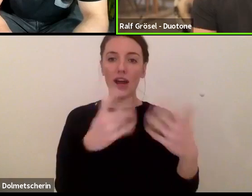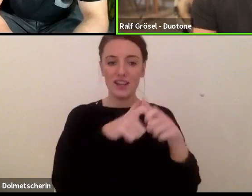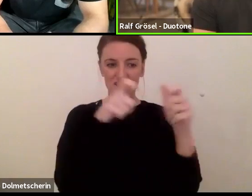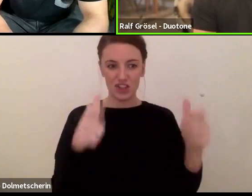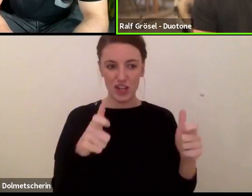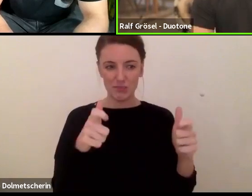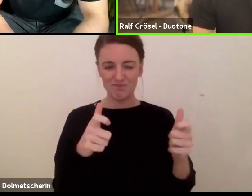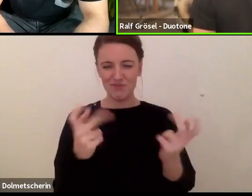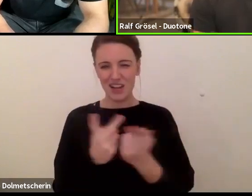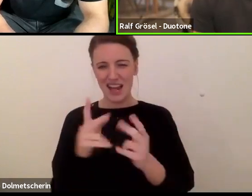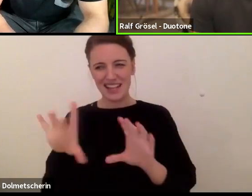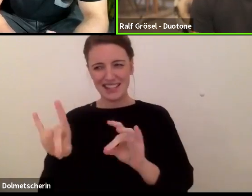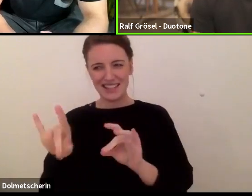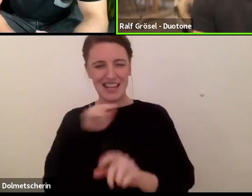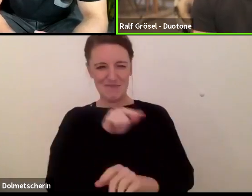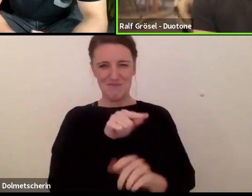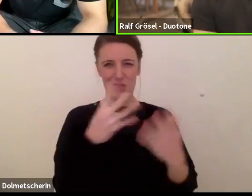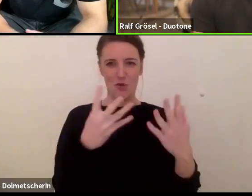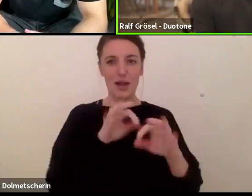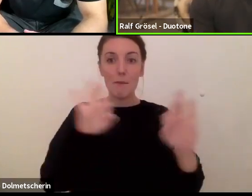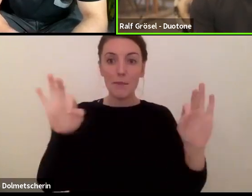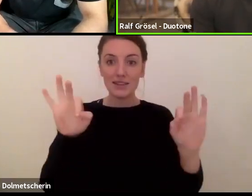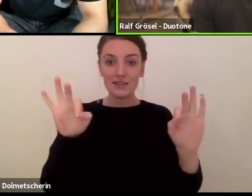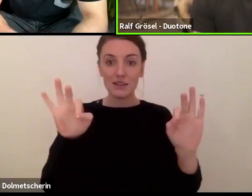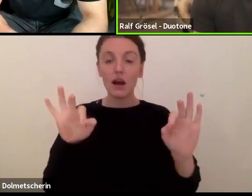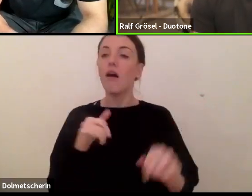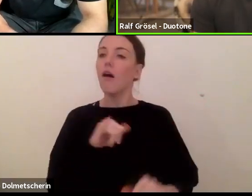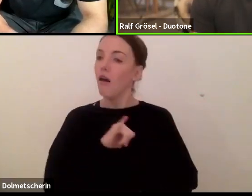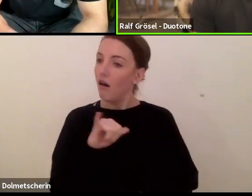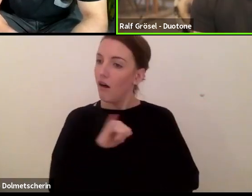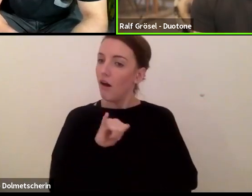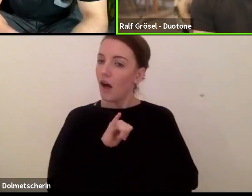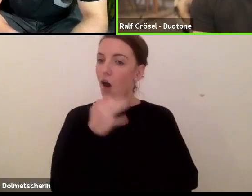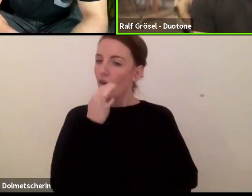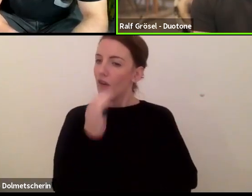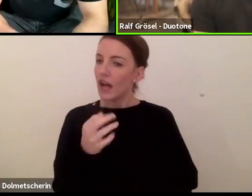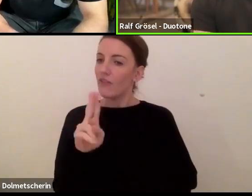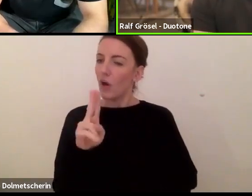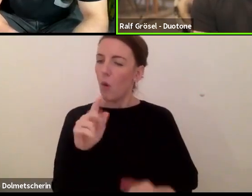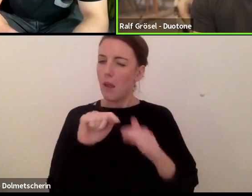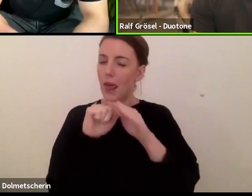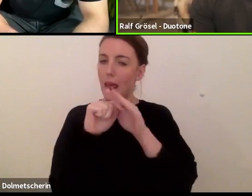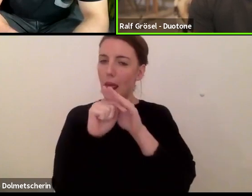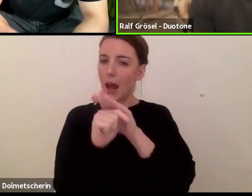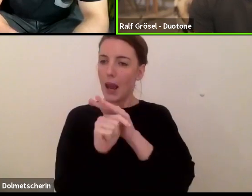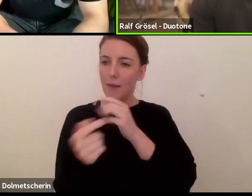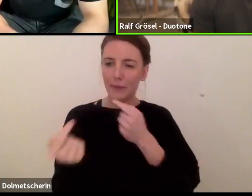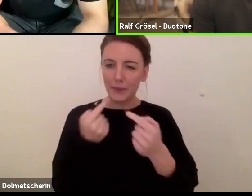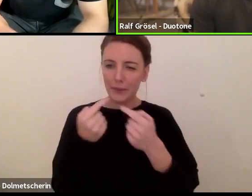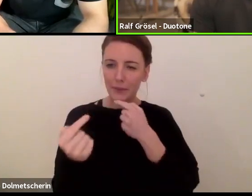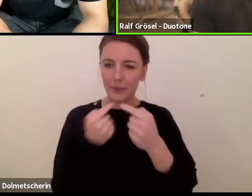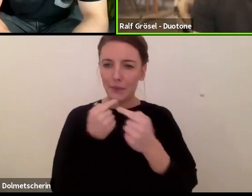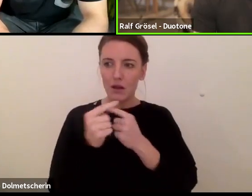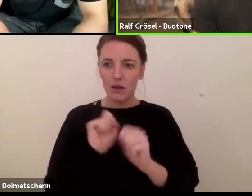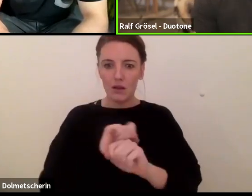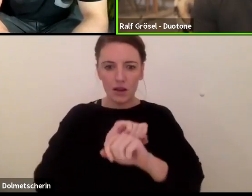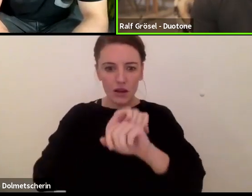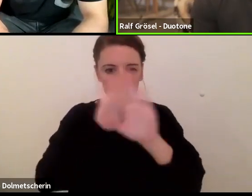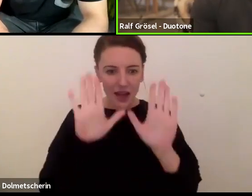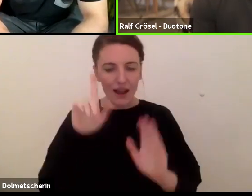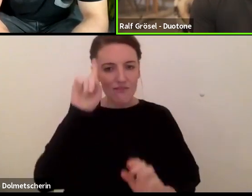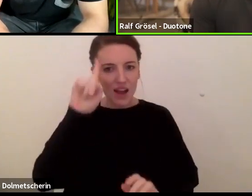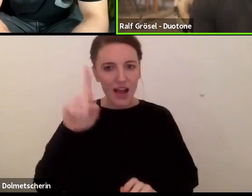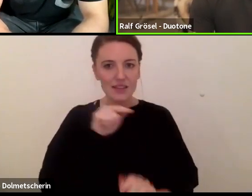rauskriegt, warum, dann nimmt man sich natürlich explizit sich diese Größe vor und versucht, um diese Größe herum dann wieder die Fehler